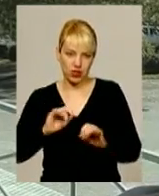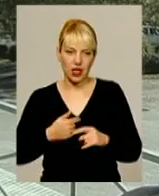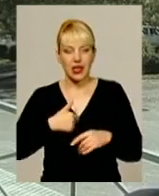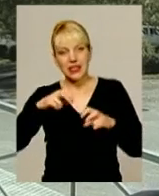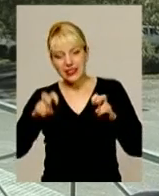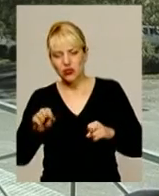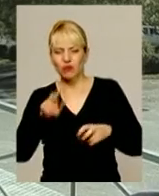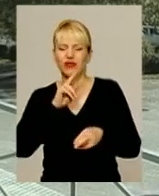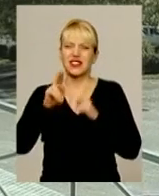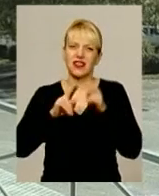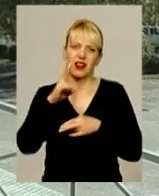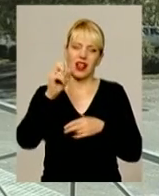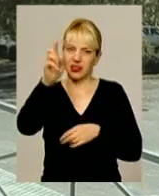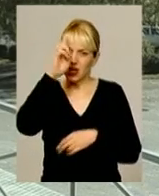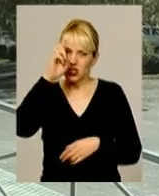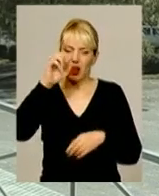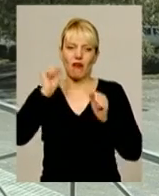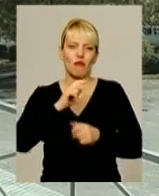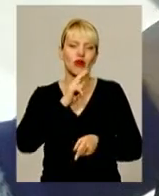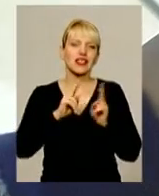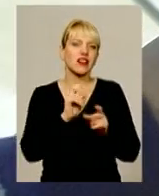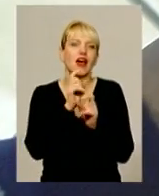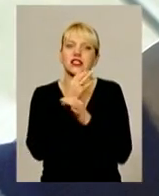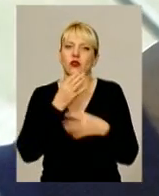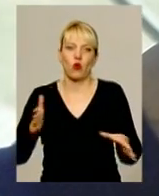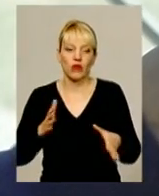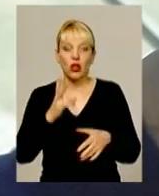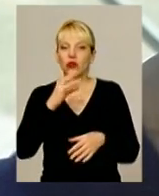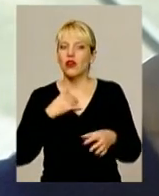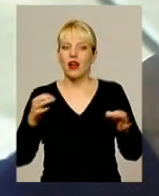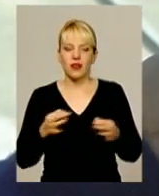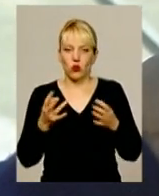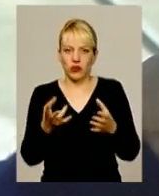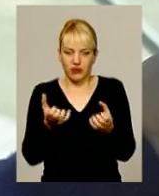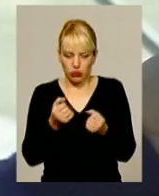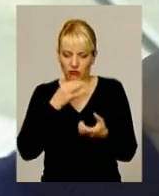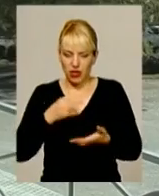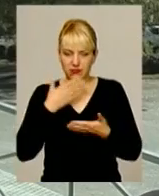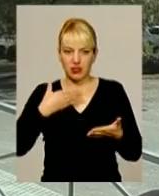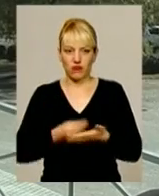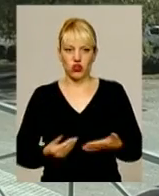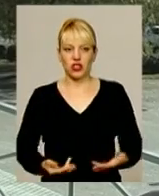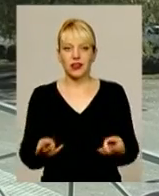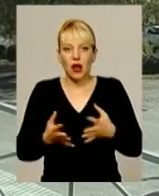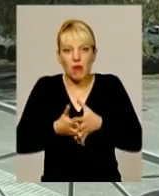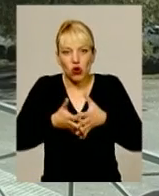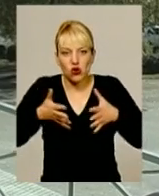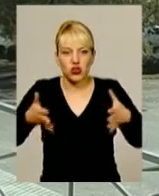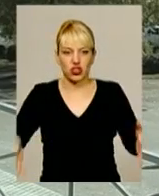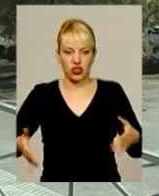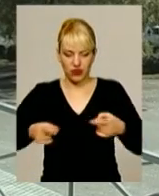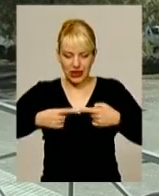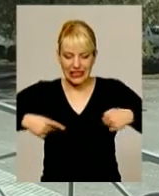можу скаржитись на державу, я можу скаржитись на кого завгодно, але я ніколи не візьму відповідальність за своє життя. Треба розширювати зону